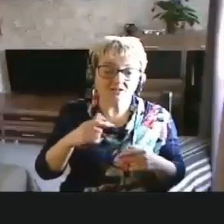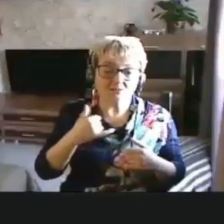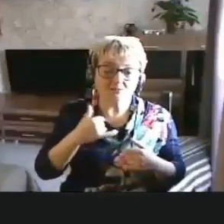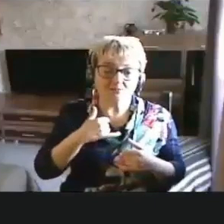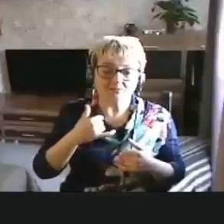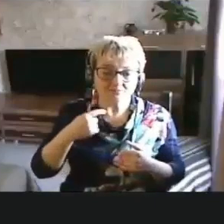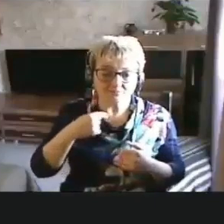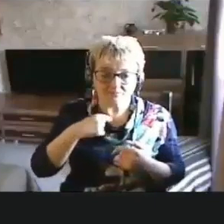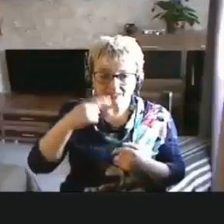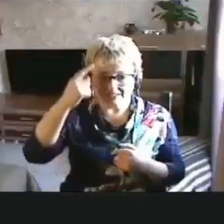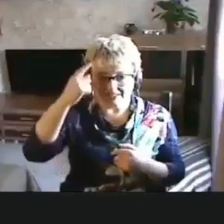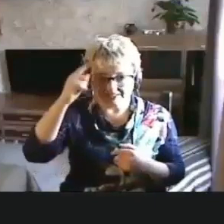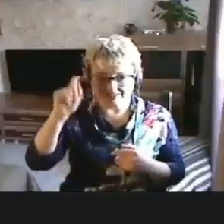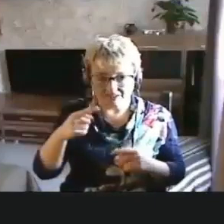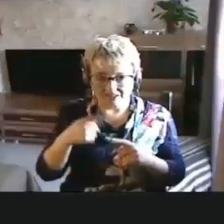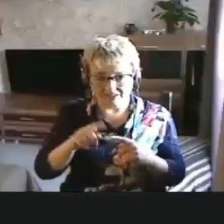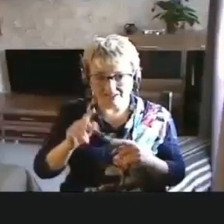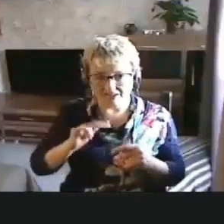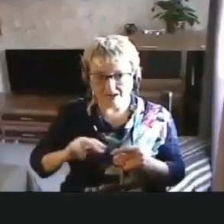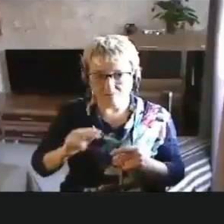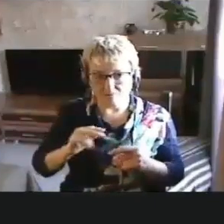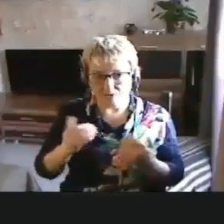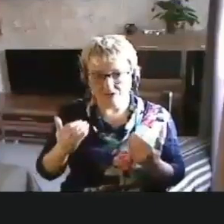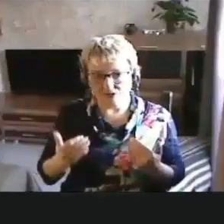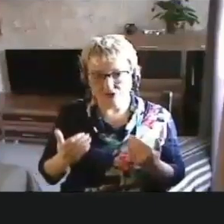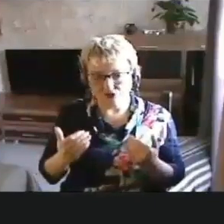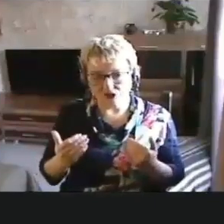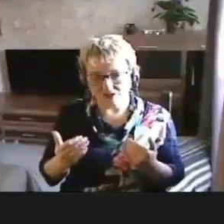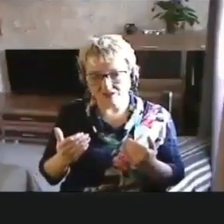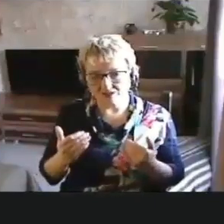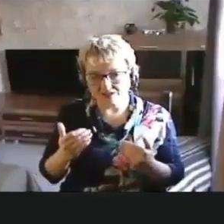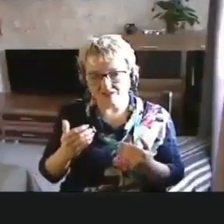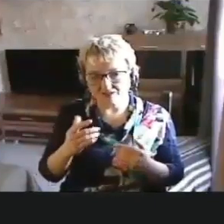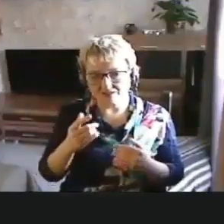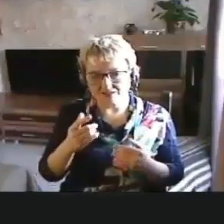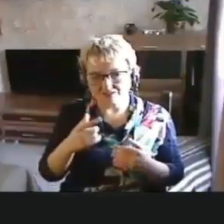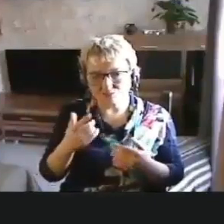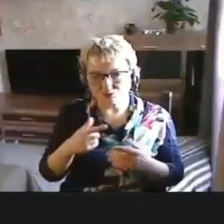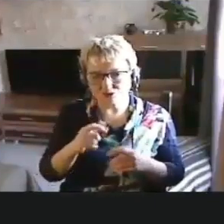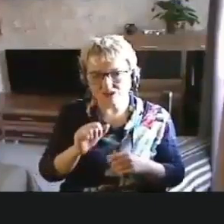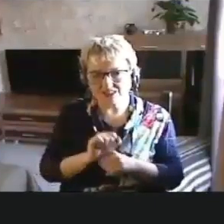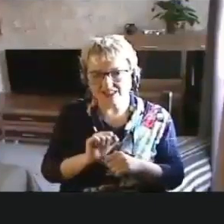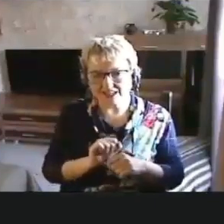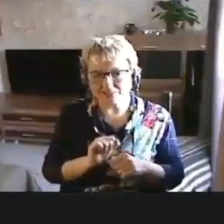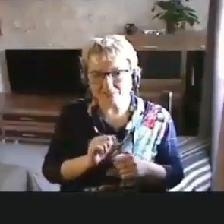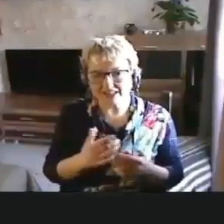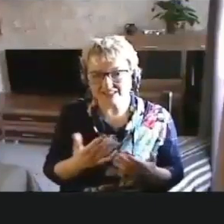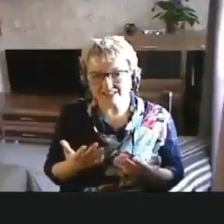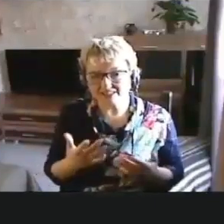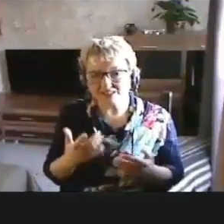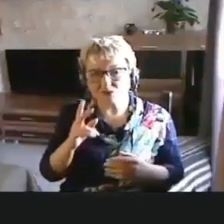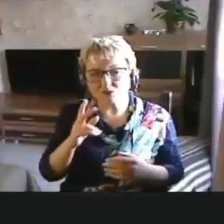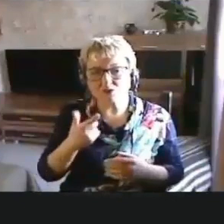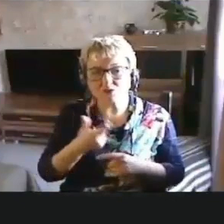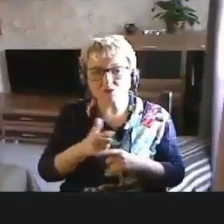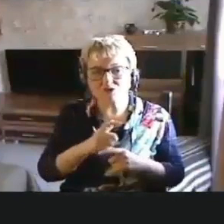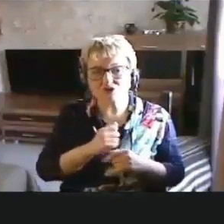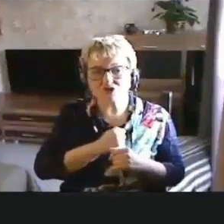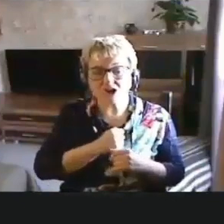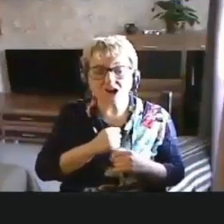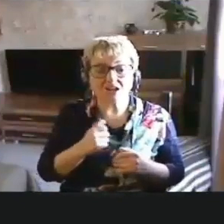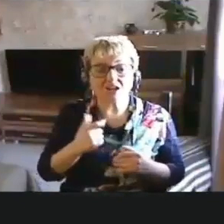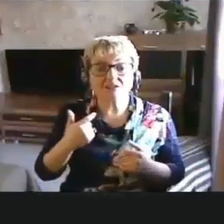известно, эта работа сейчас, конечно, ну, несколько затормозилась. А очень жаль, вот я прям, мы очень ждем